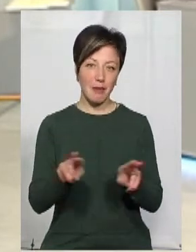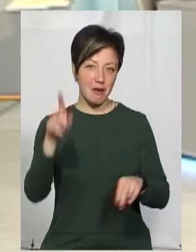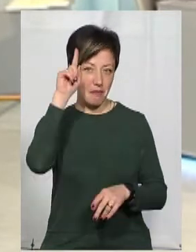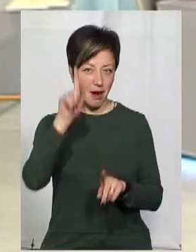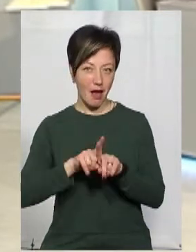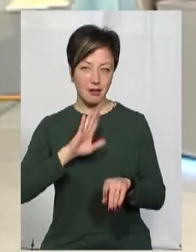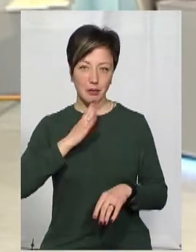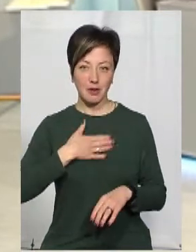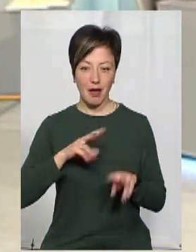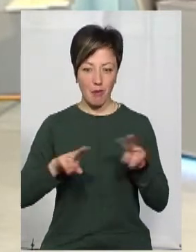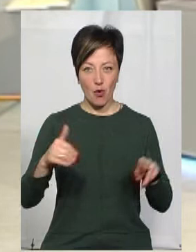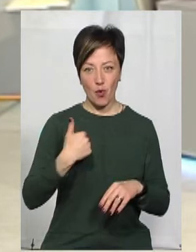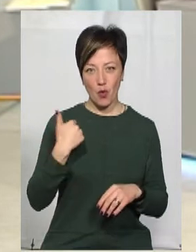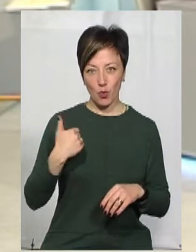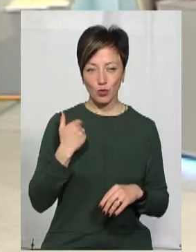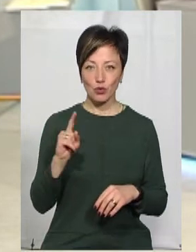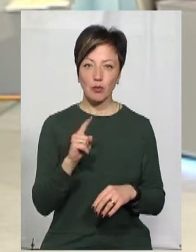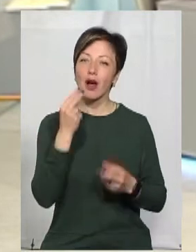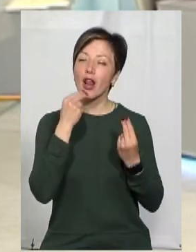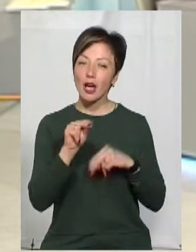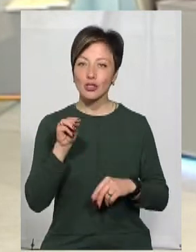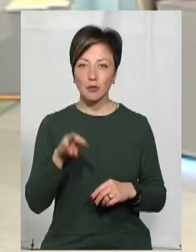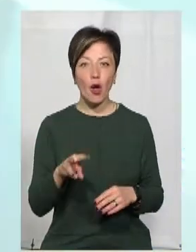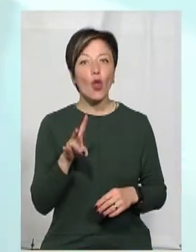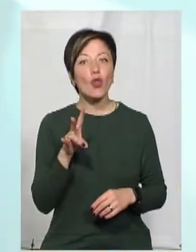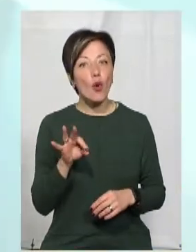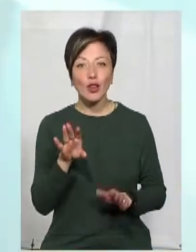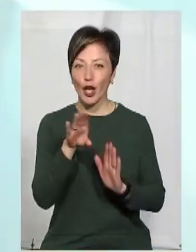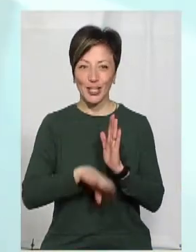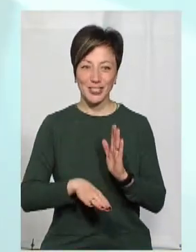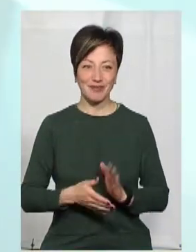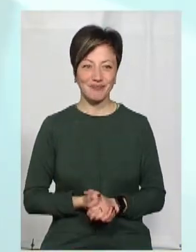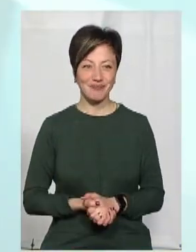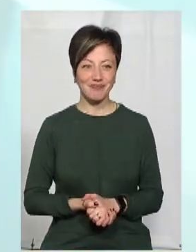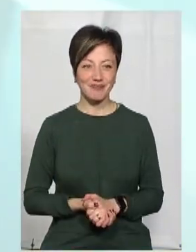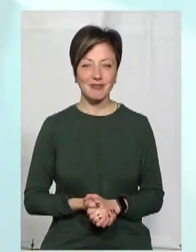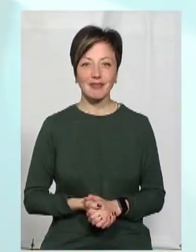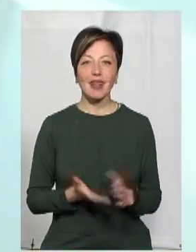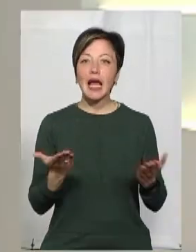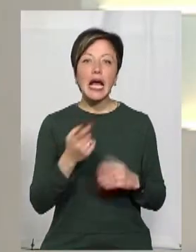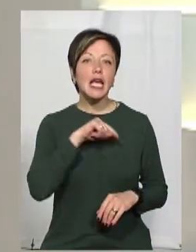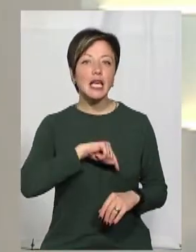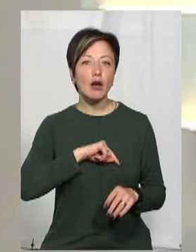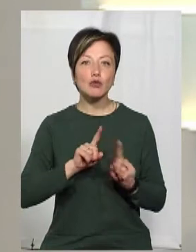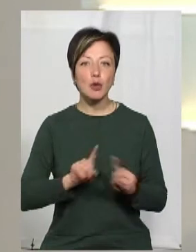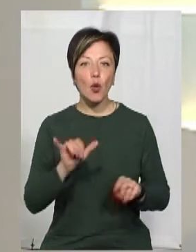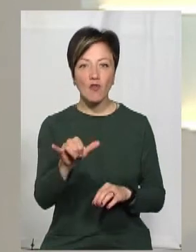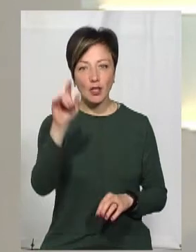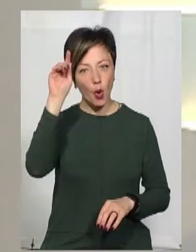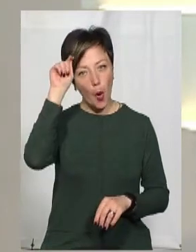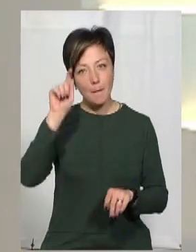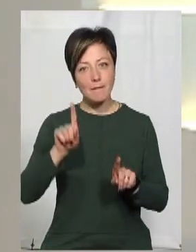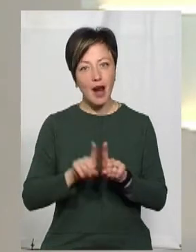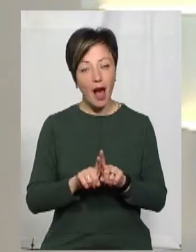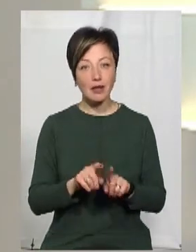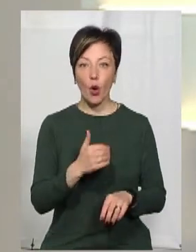він. Даже хотів би, щоб він кращий. Ну, не хуже. А які такі якості особливі є у вашого брата,